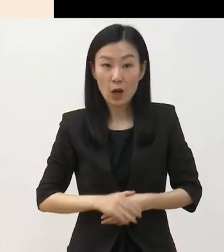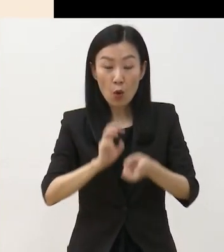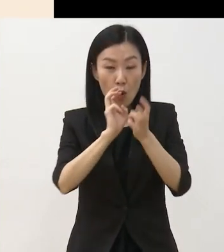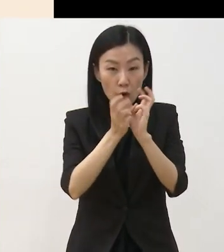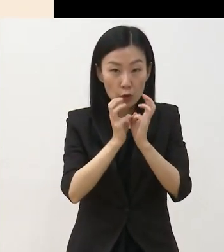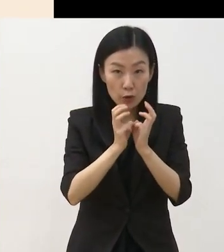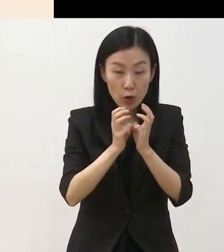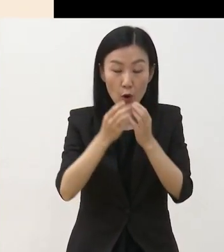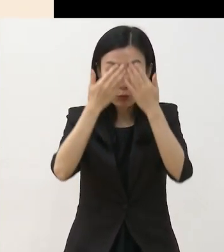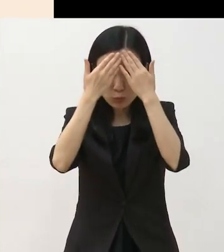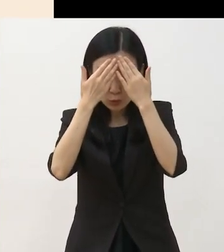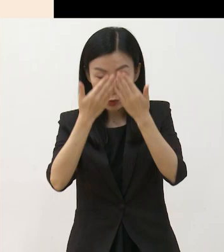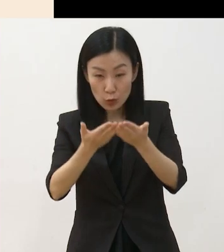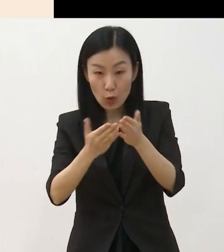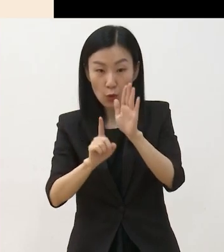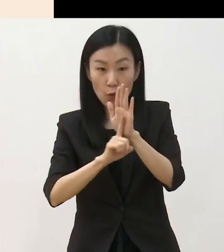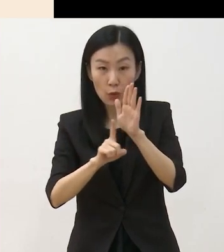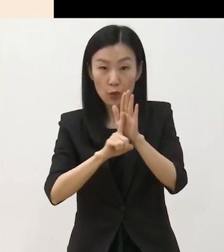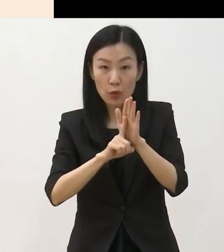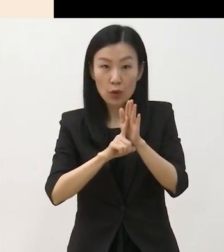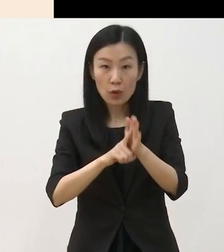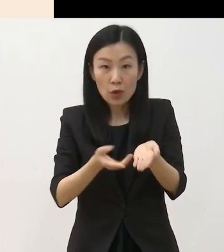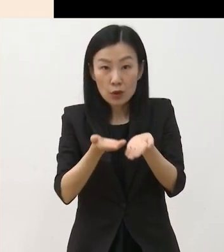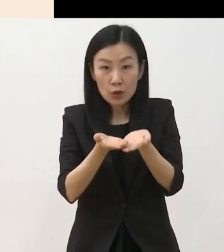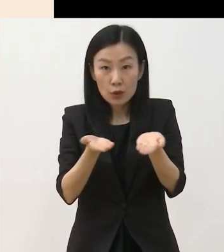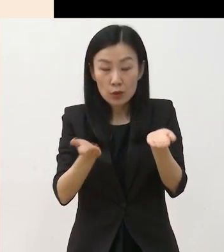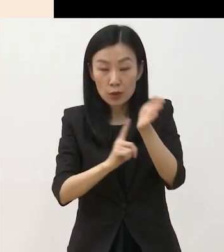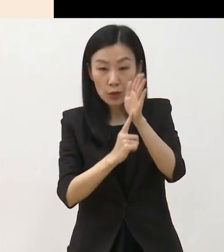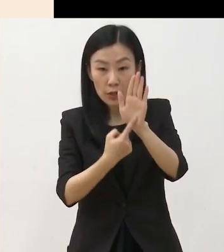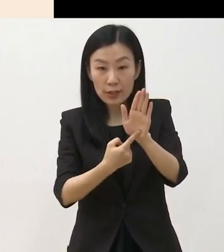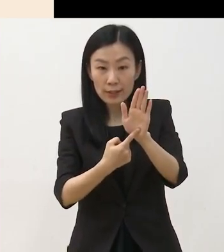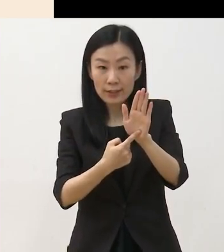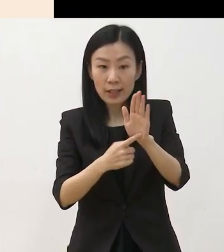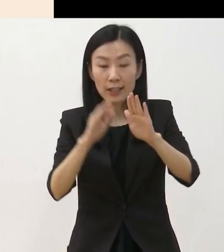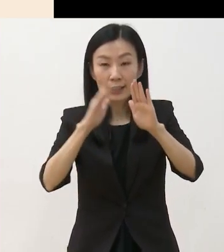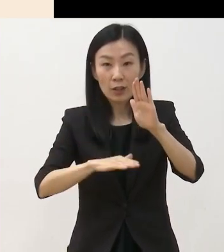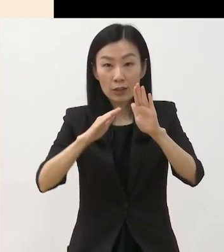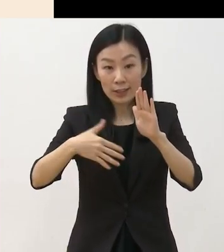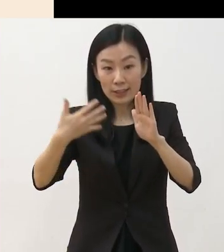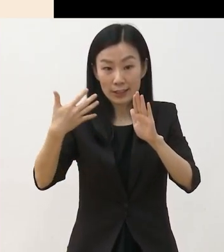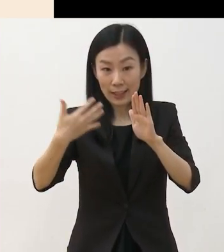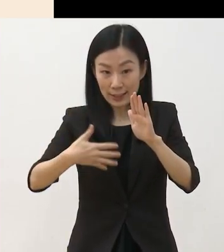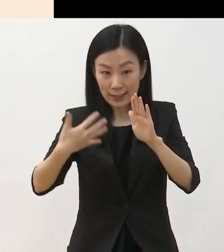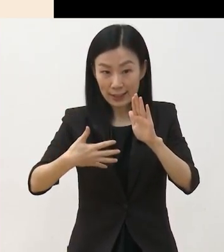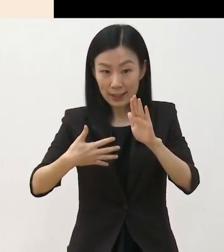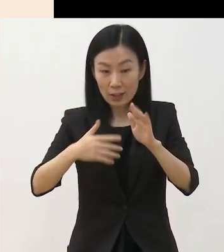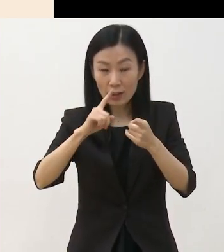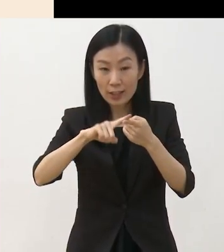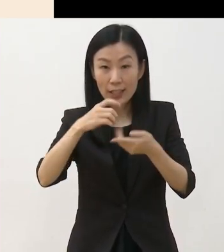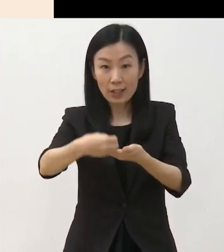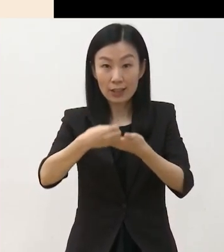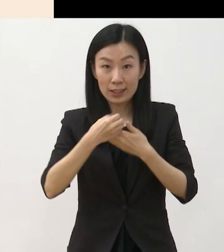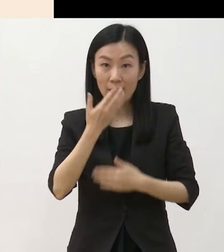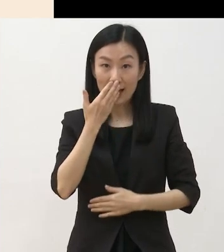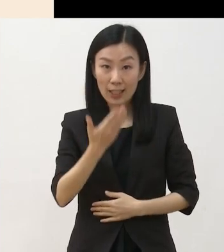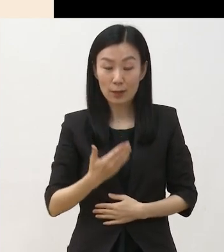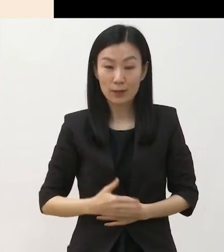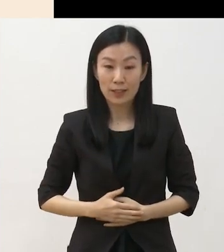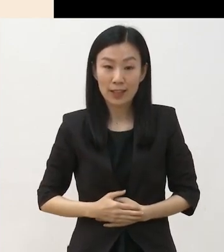낭독 공연, 쇼케이스처럼 정식 공연이 아닌 프리 프로덕션 단계를 이행한 작품은 신청 가능합니다